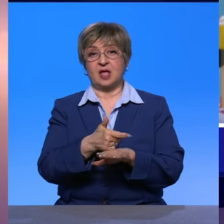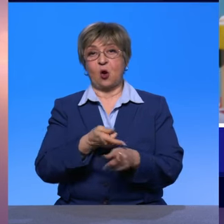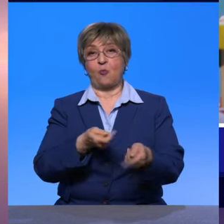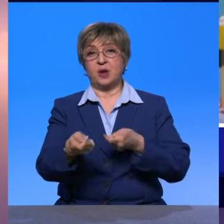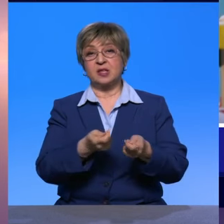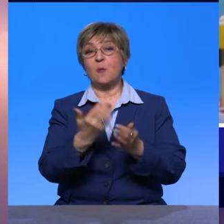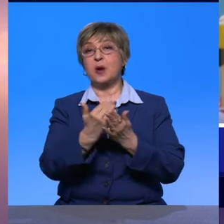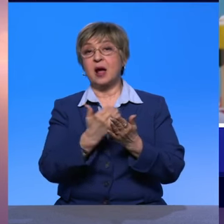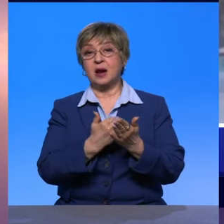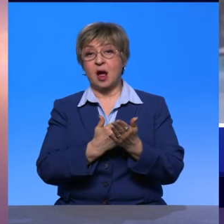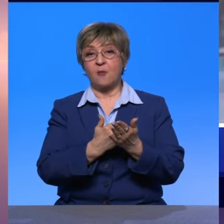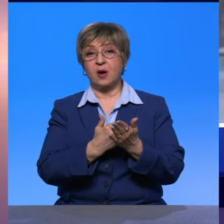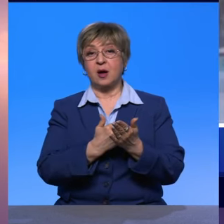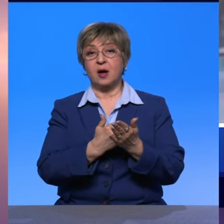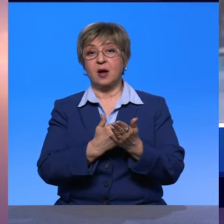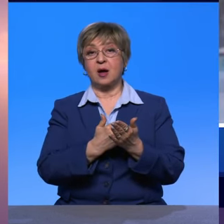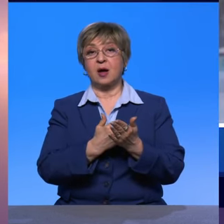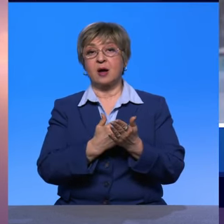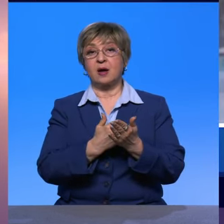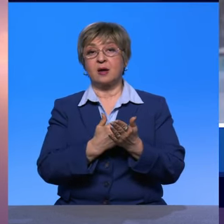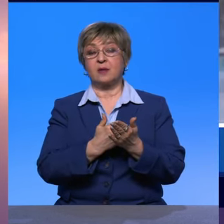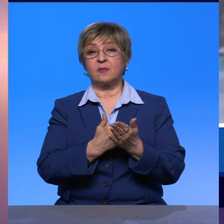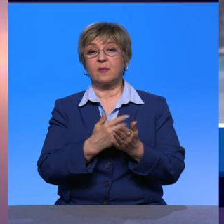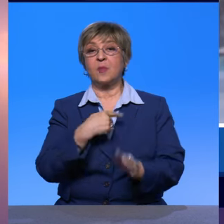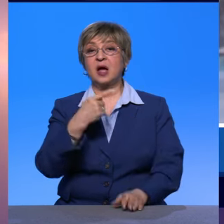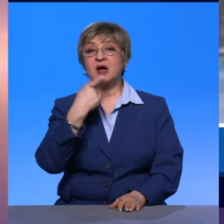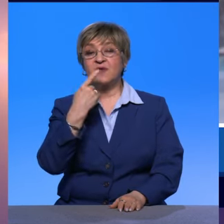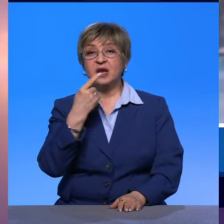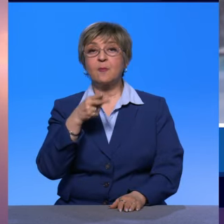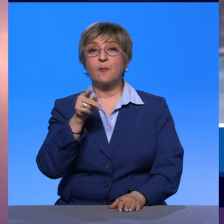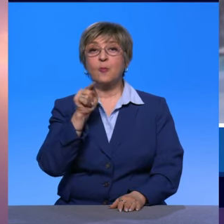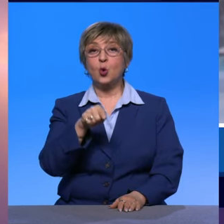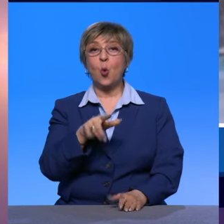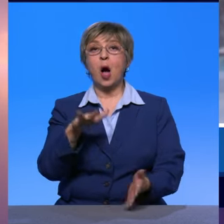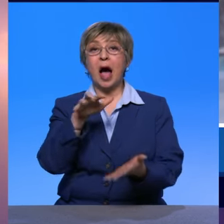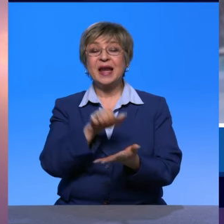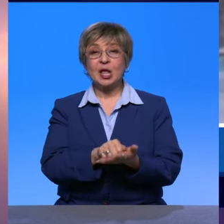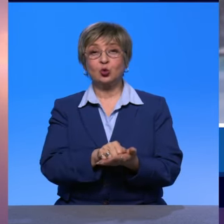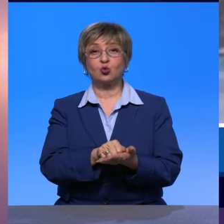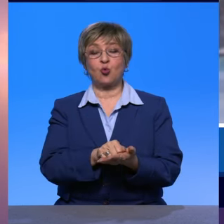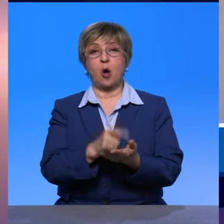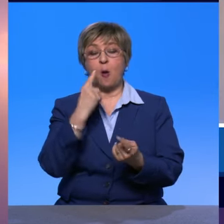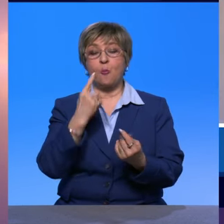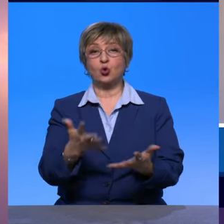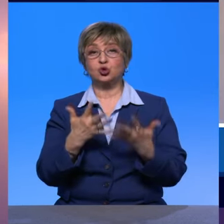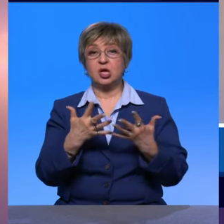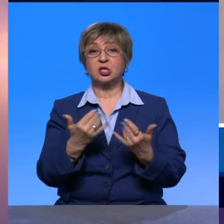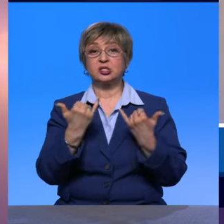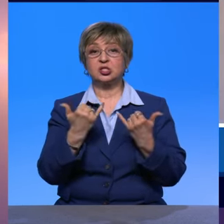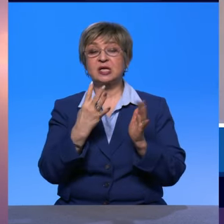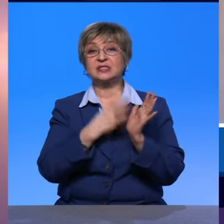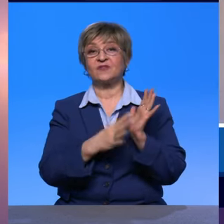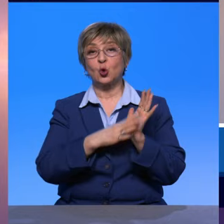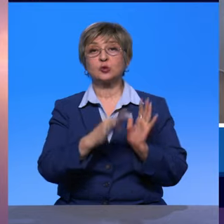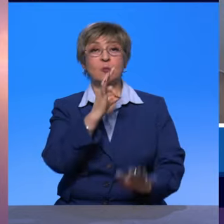программы. Мы говорим именно про институциональную аренду, то есть аренду чистую, белую, прозрачную. Напомню, у нас сейчас порядка 90%